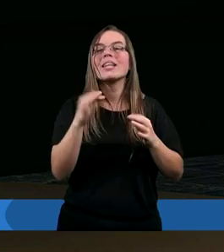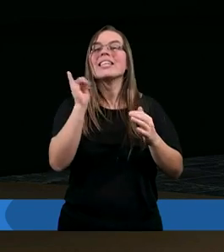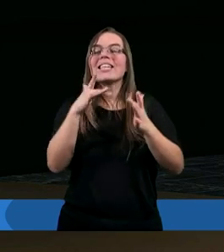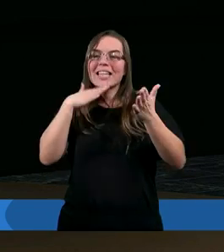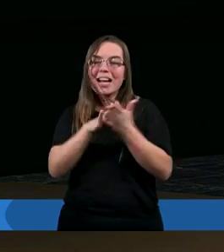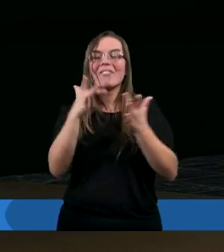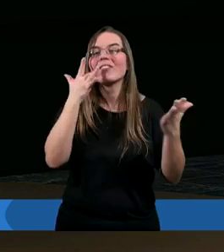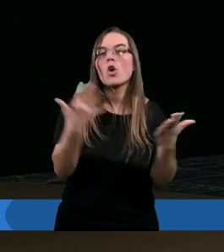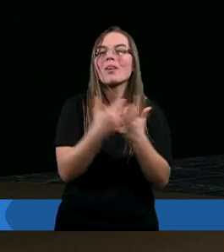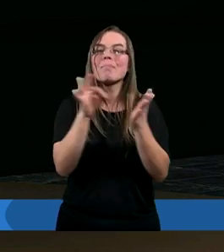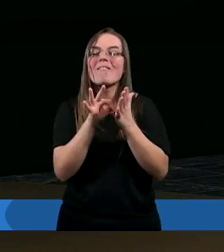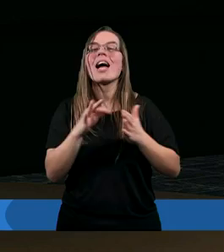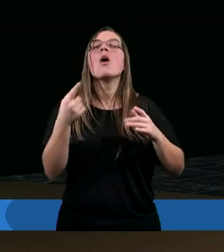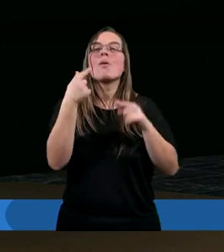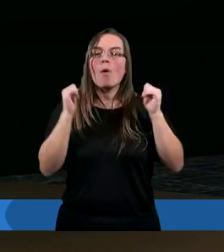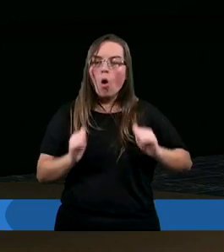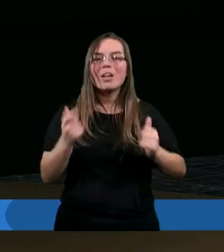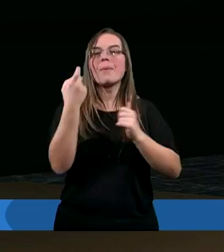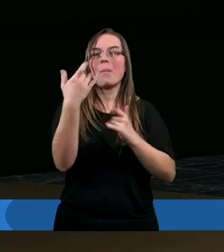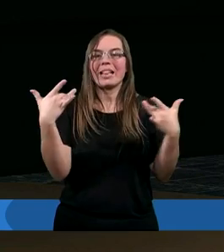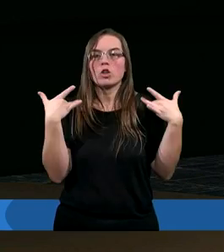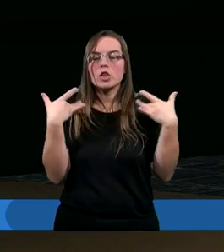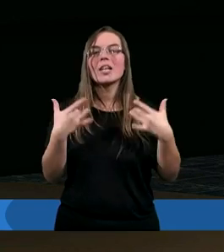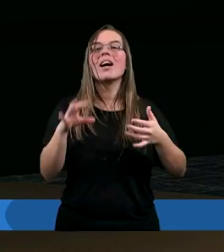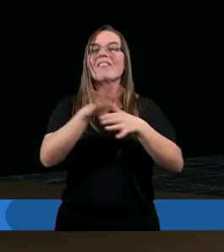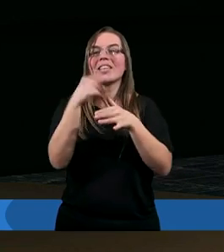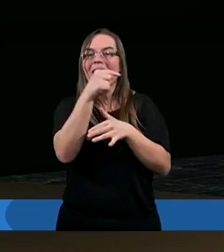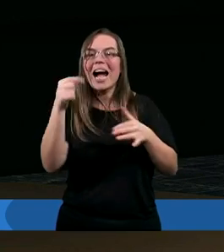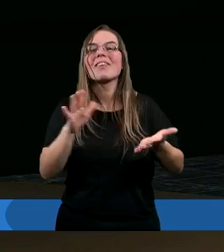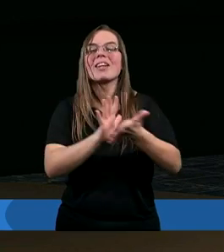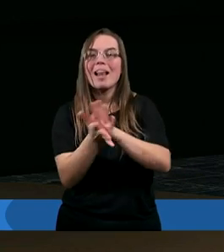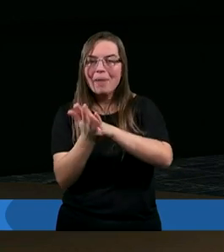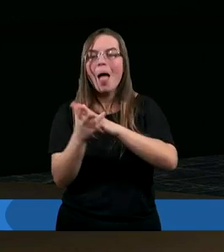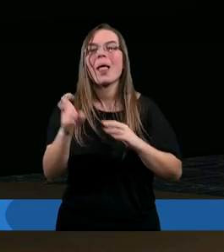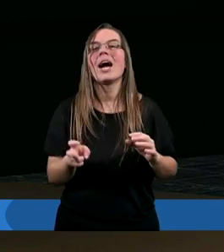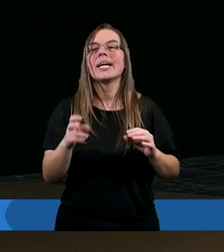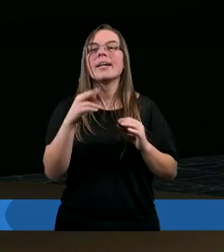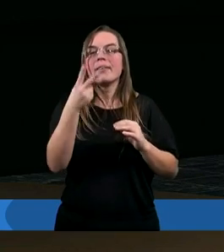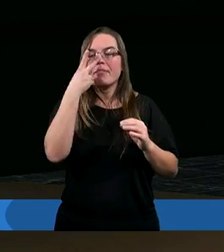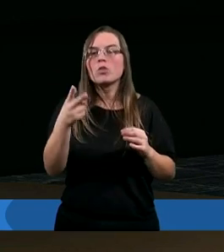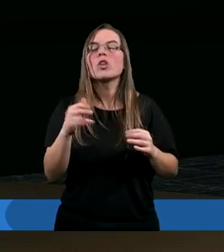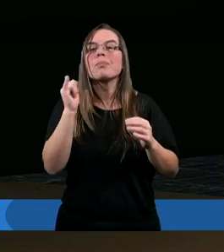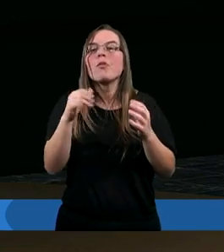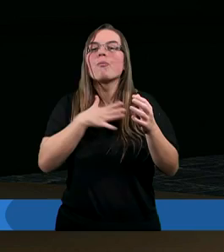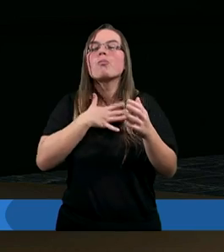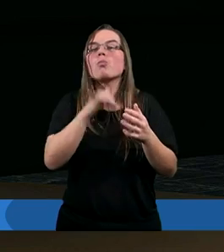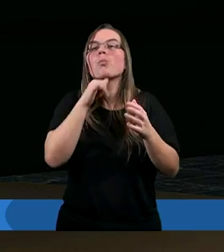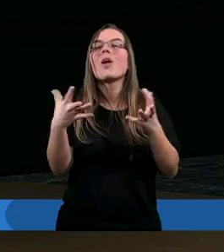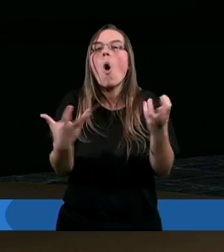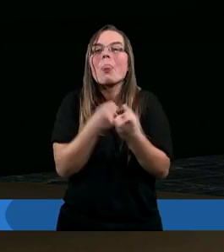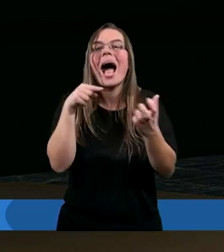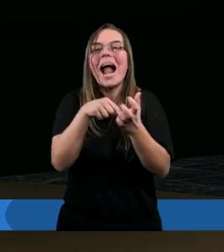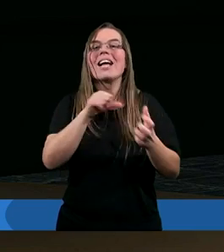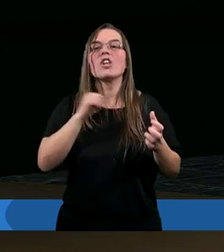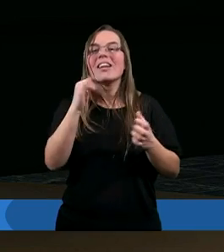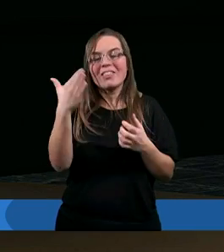wykorzystywać te spokojne momenty życia żeby w negatywnych zmianach już umieć się bardziej odnaleźć